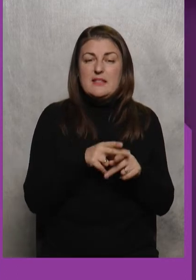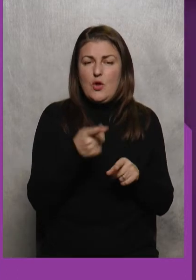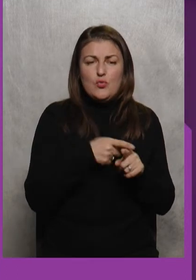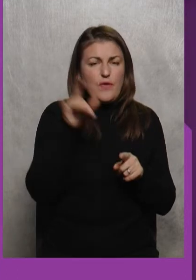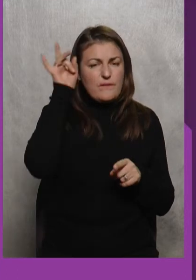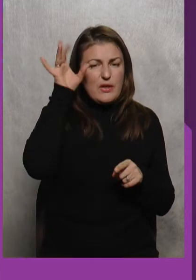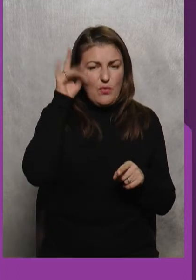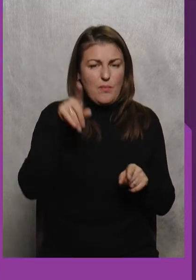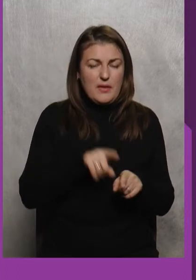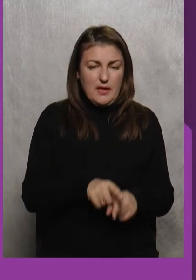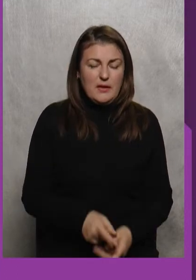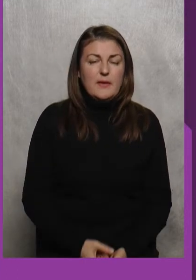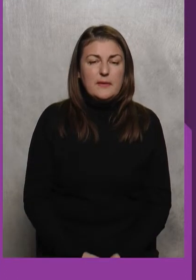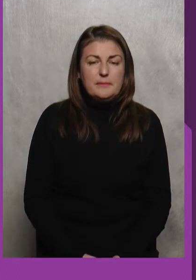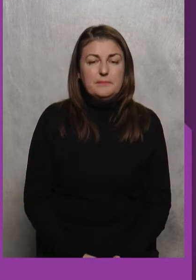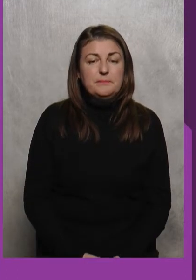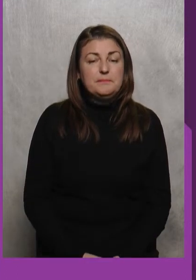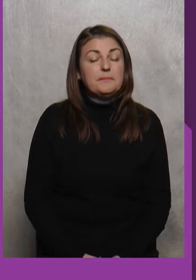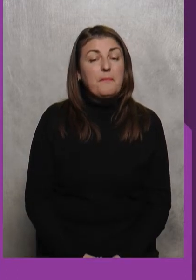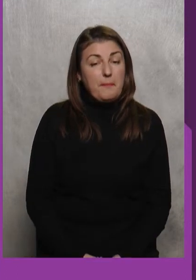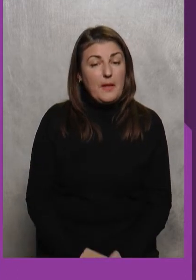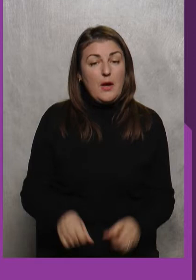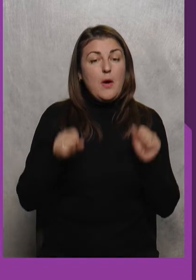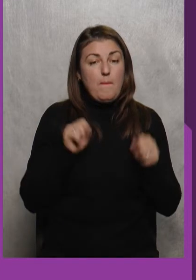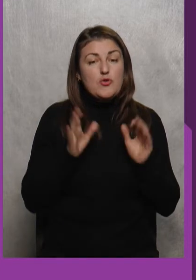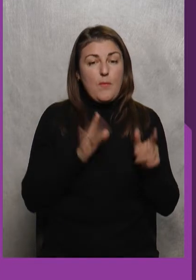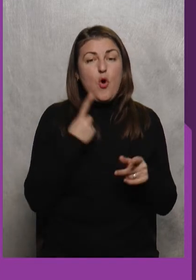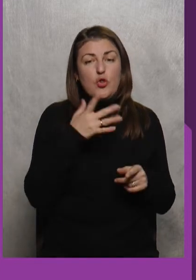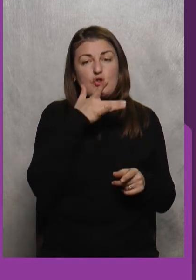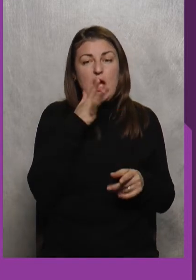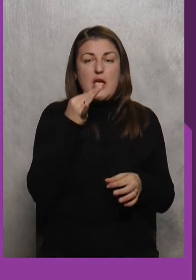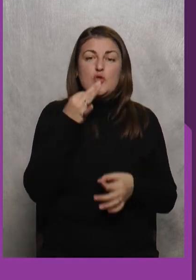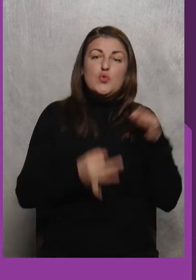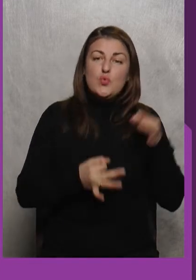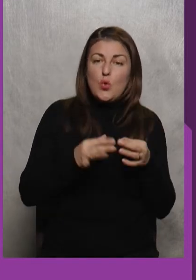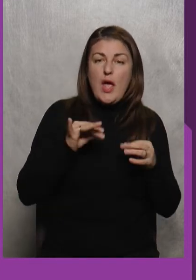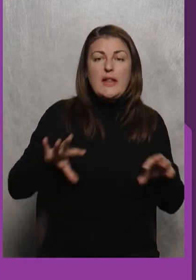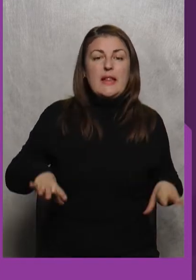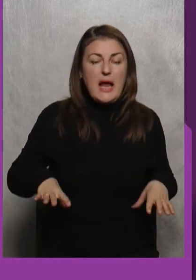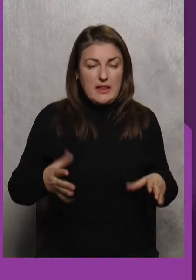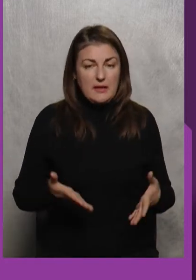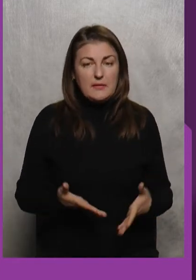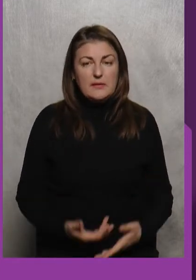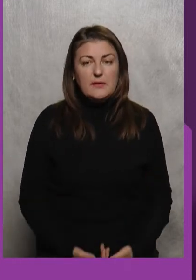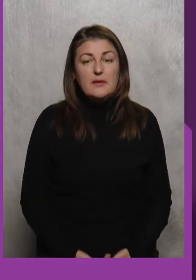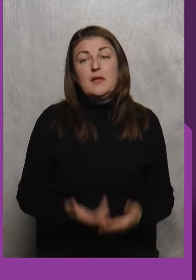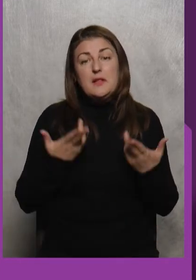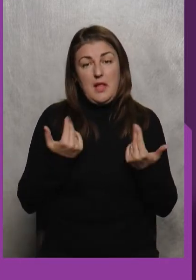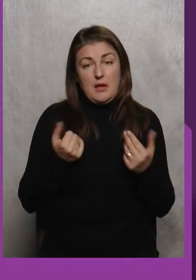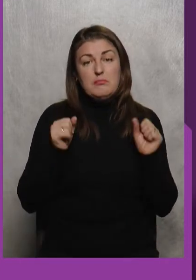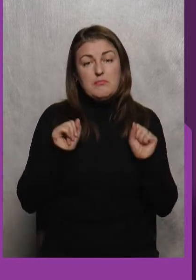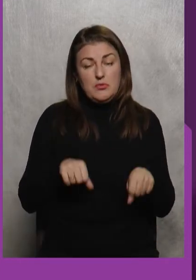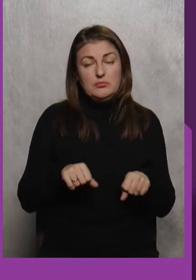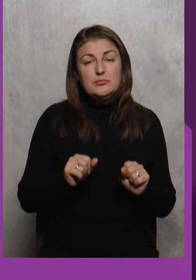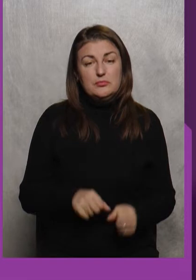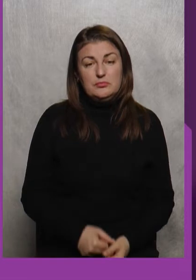Відомий І Можна Бути Одночасно І Суддею І Тренером Так Можна Так